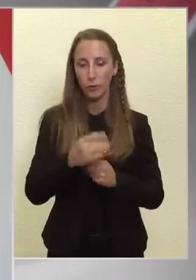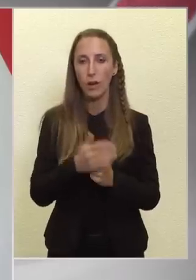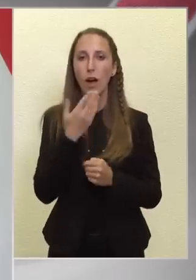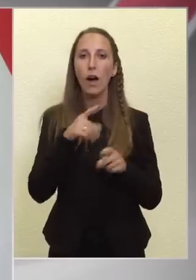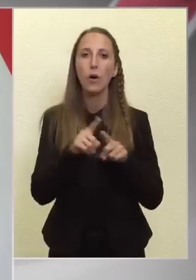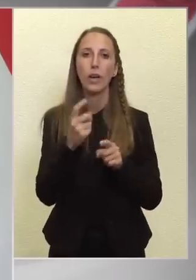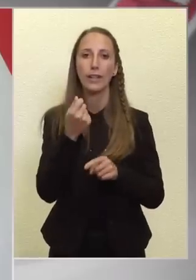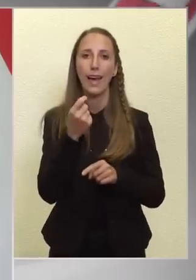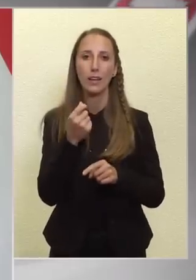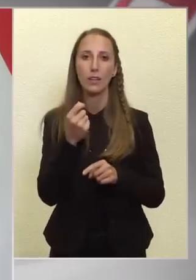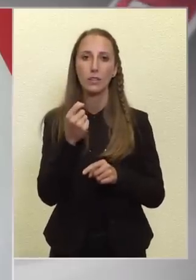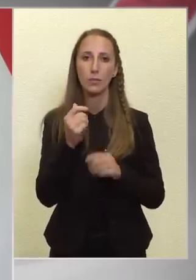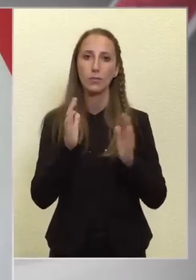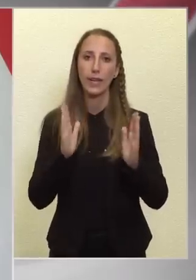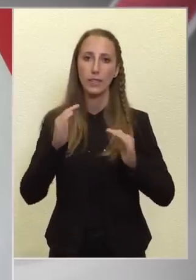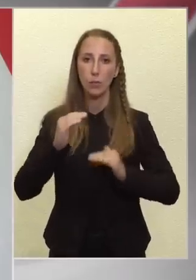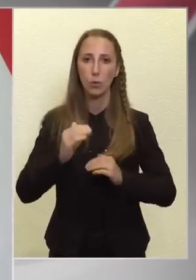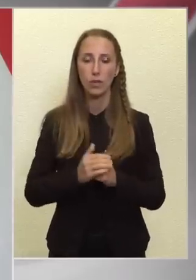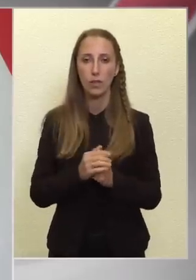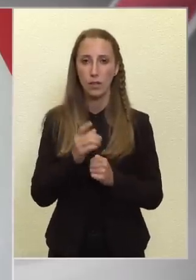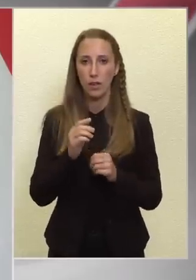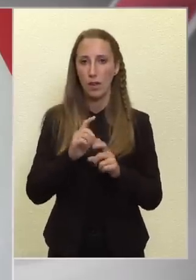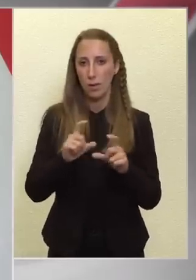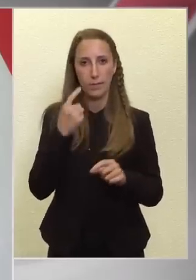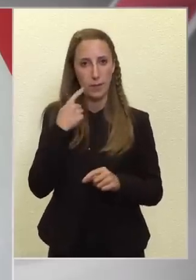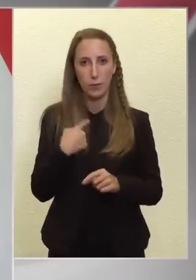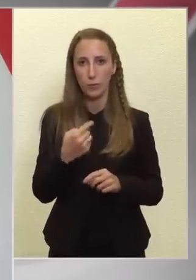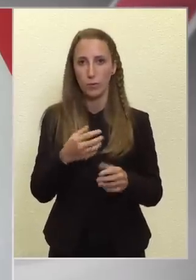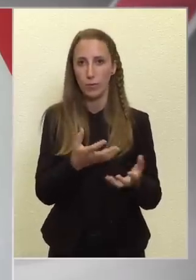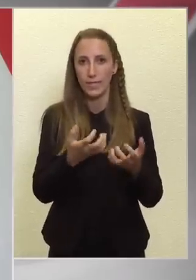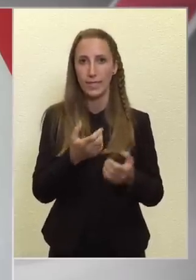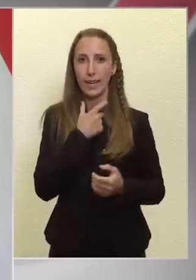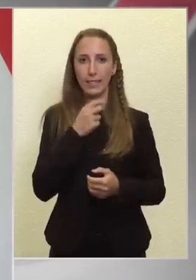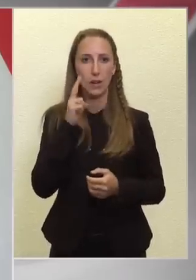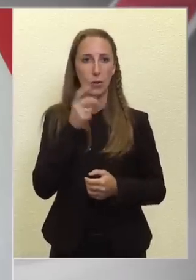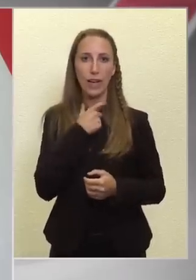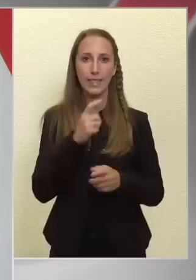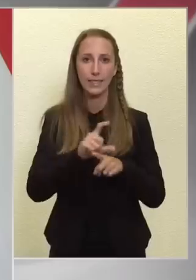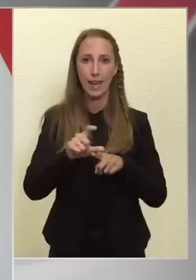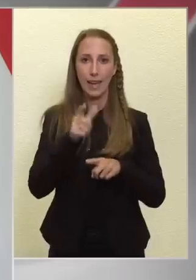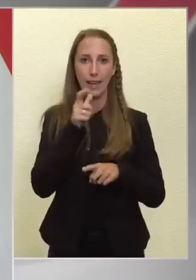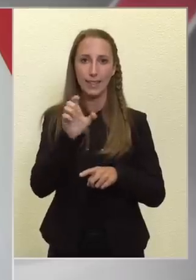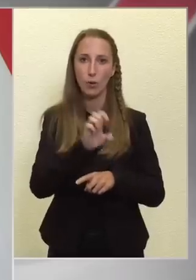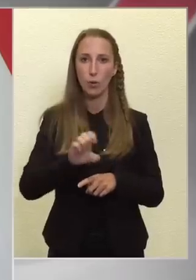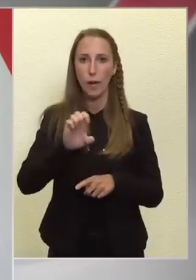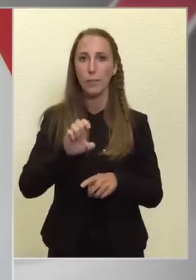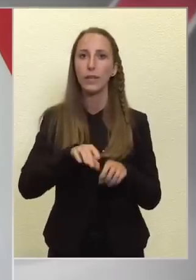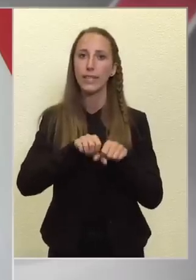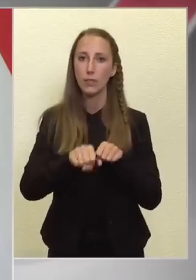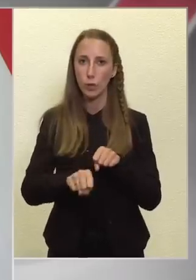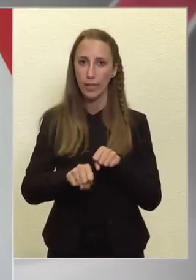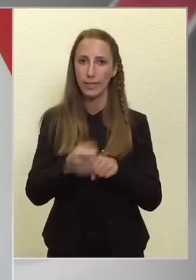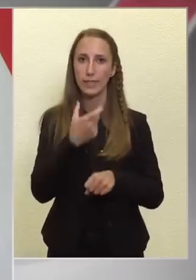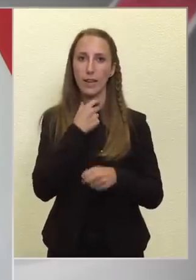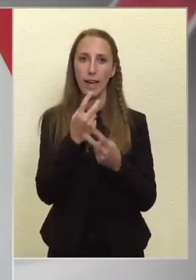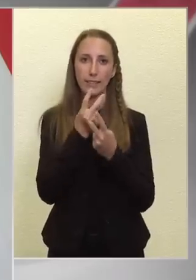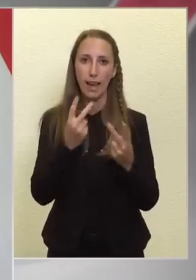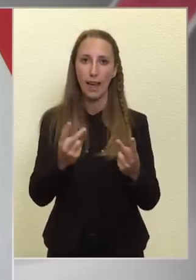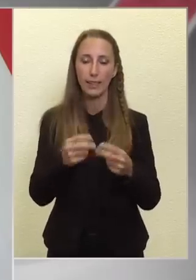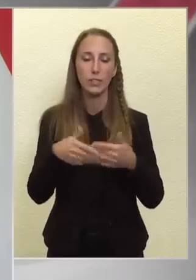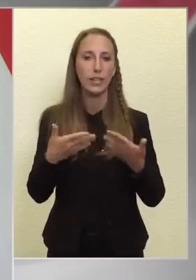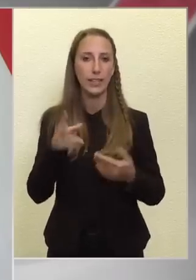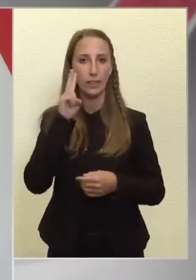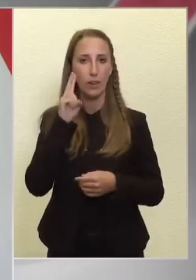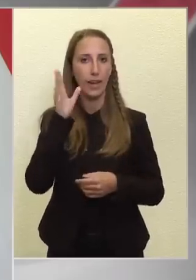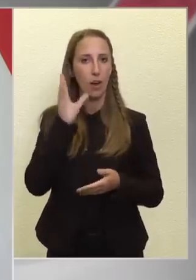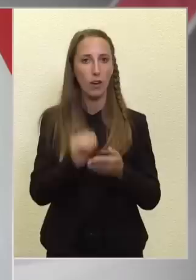olyan árat szabunk meg, amiért nem tudunk beszerezni gáz, akkor gázhiány lesz Európában. Ez tönkreteszi a gázellátás, tehát